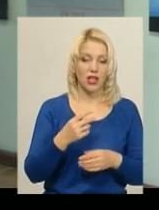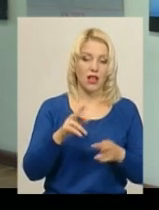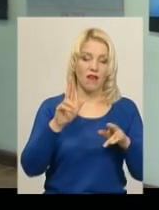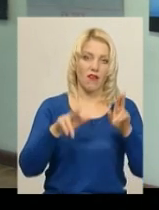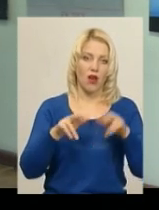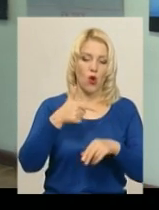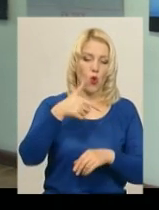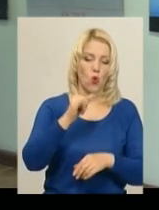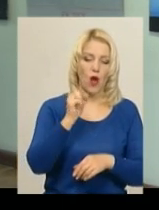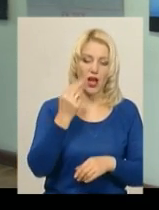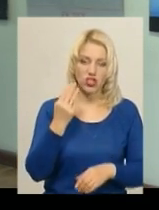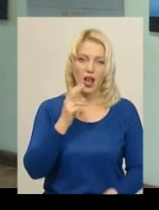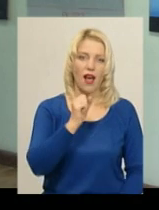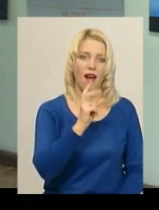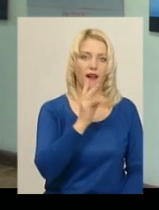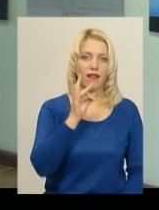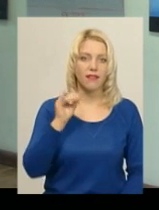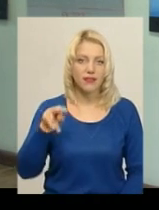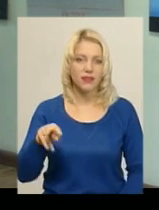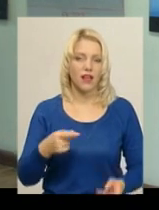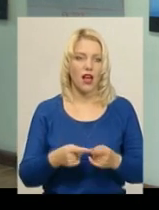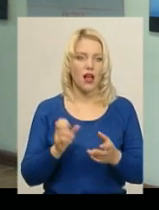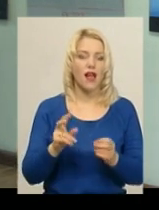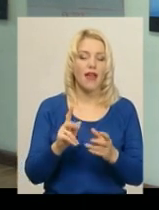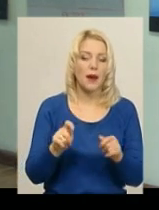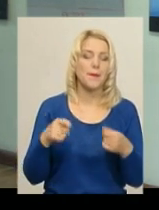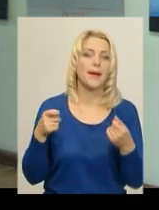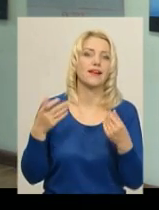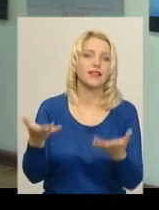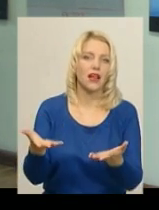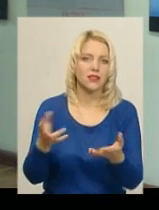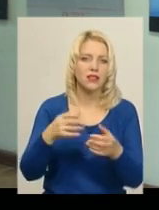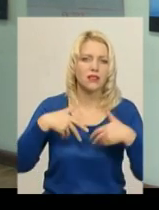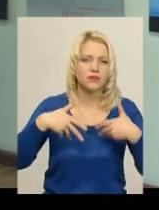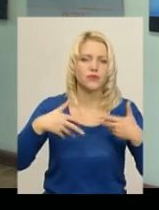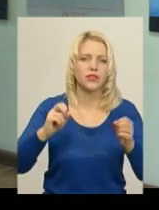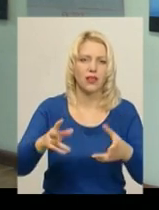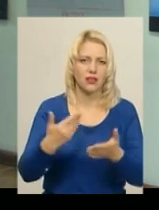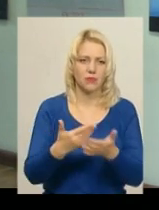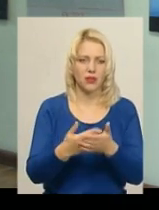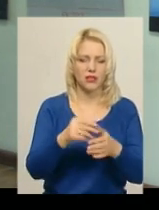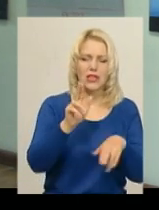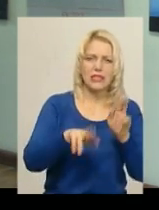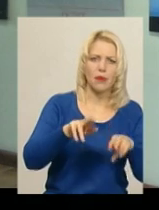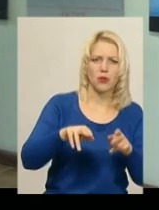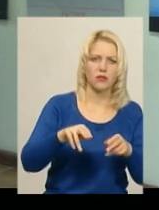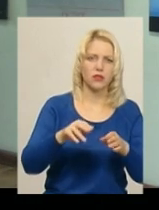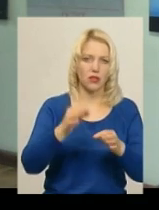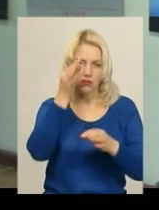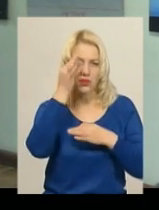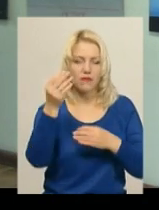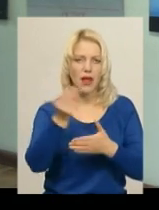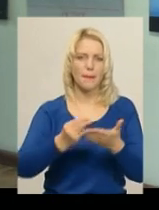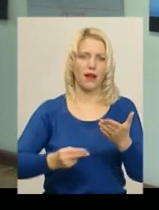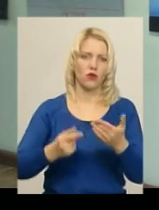Але як передати? Це може бути якийсь лямець, може бути просто зафарбовано, то може бути якийсь лінійний малюнок, Там